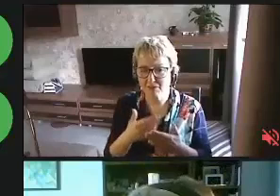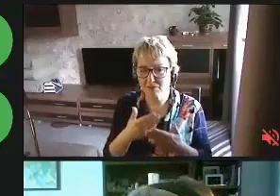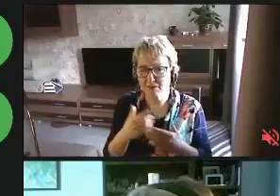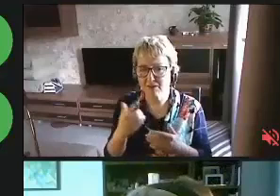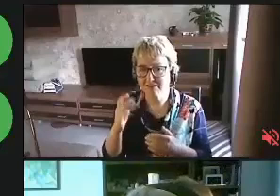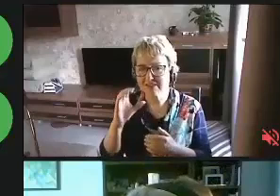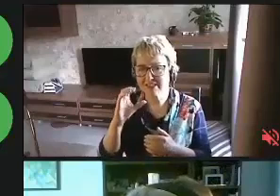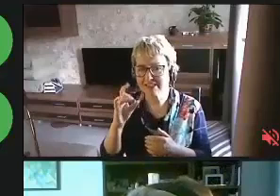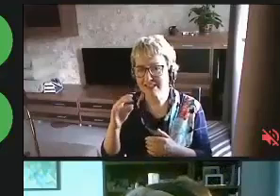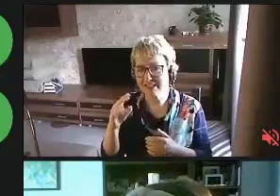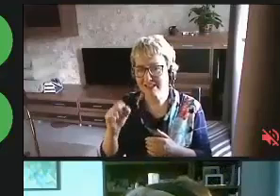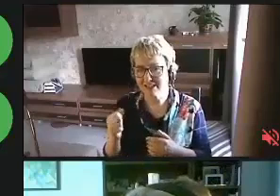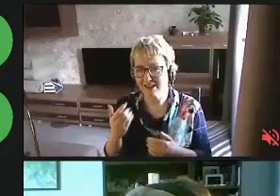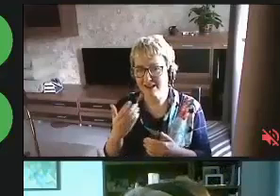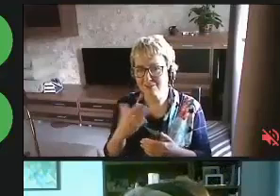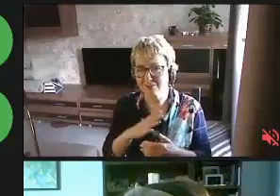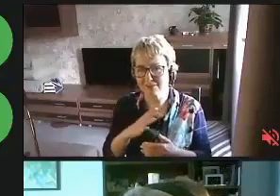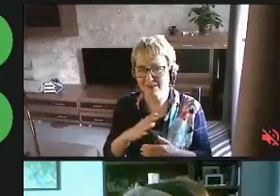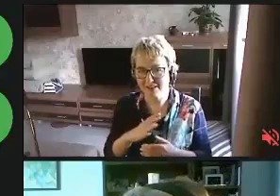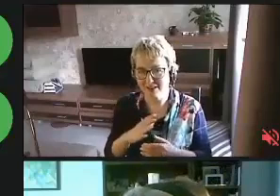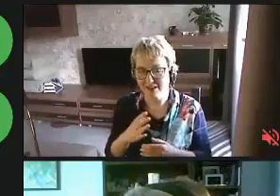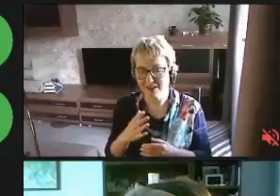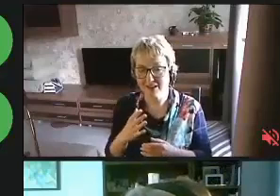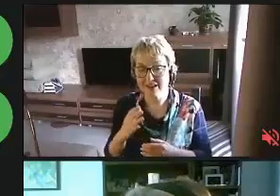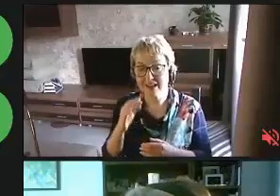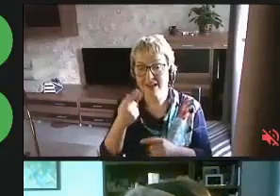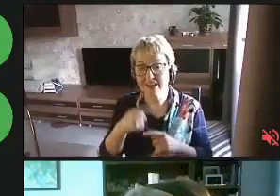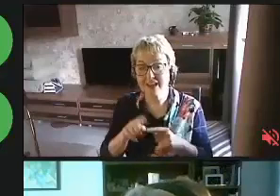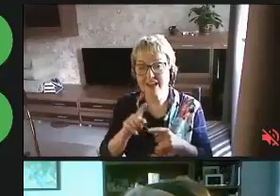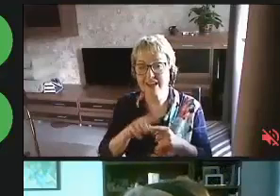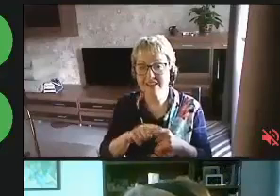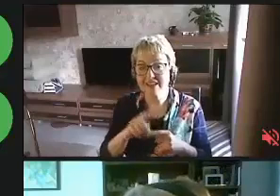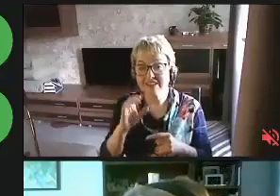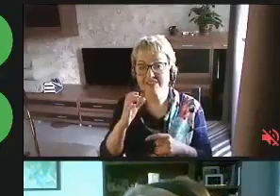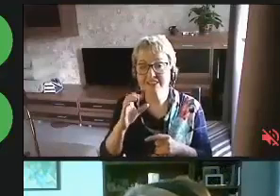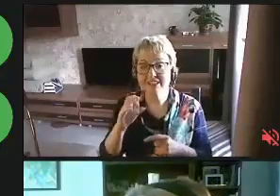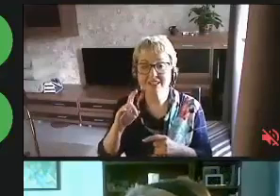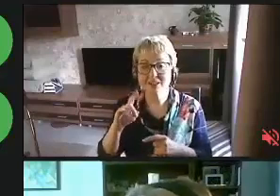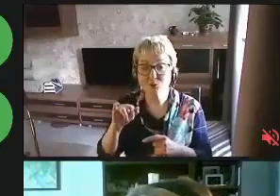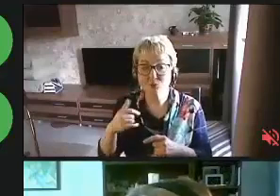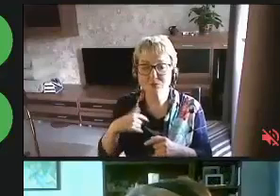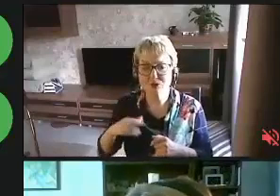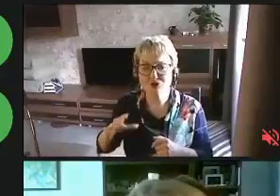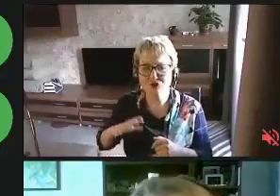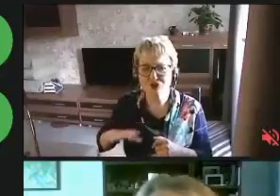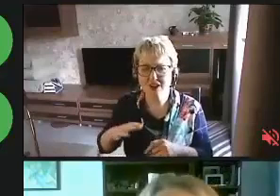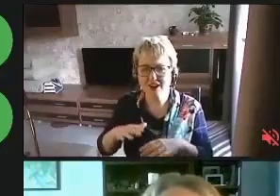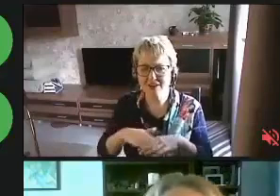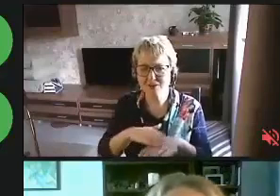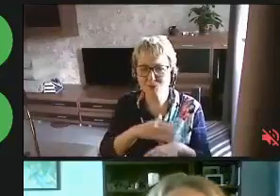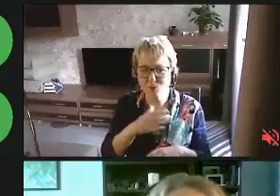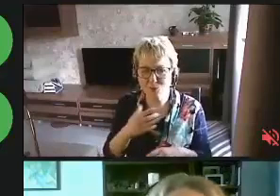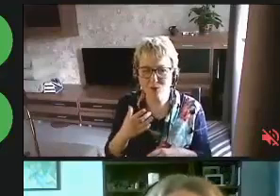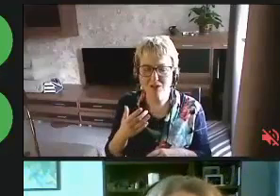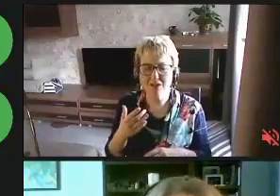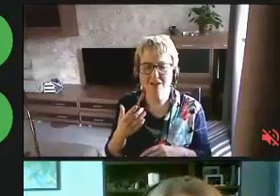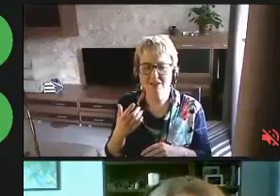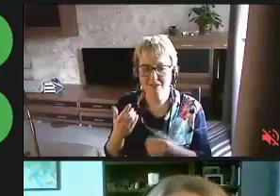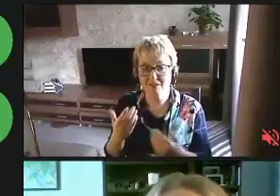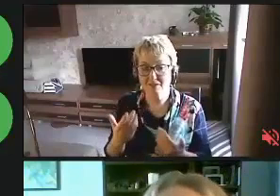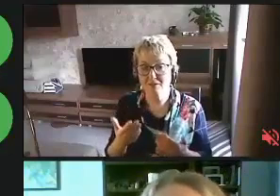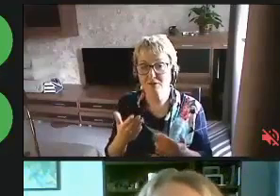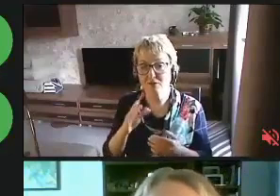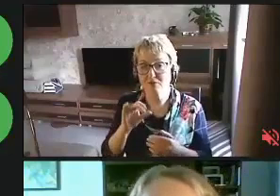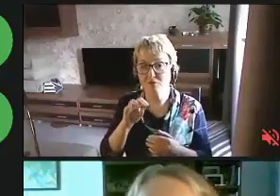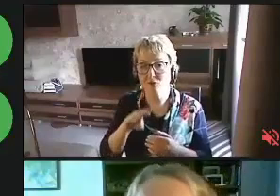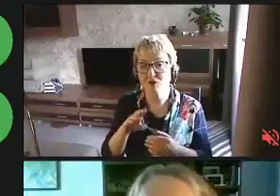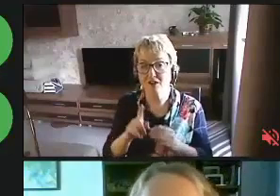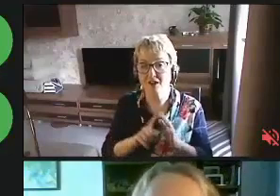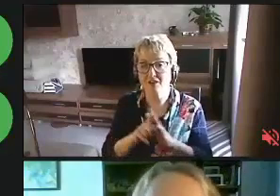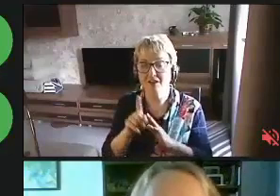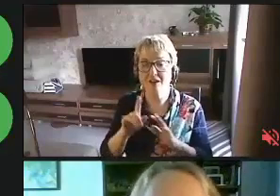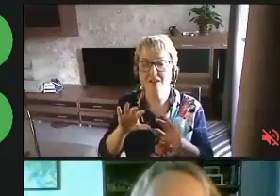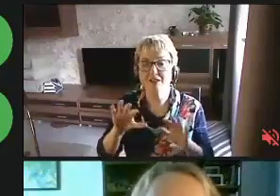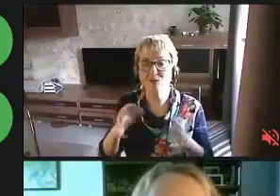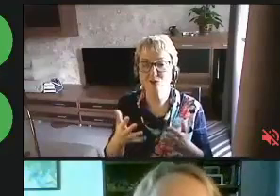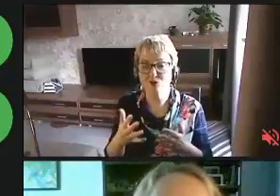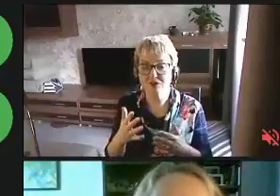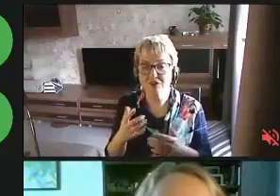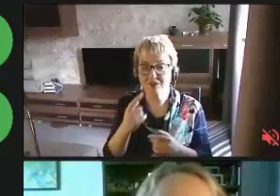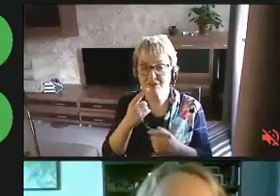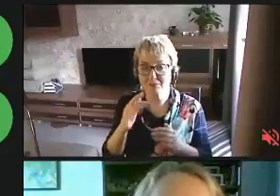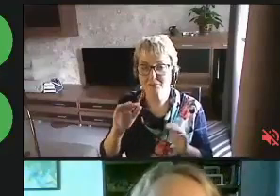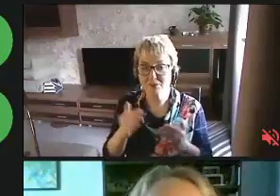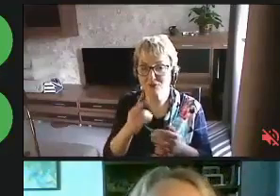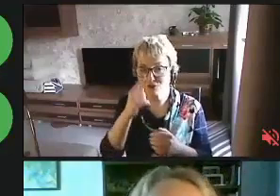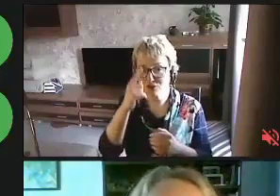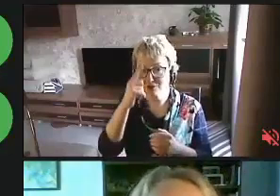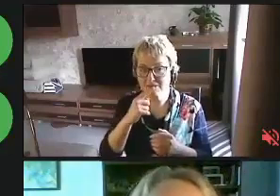среда. Вот. Этой среды мы ждали довольно долго, ну вот, и она случилась меньше месяца